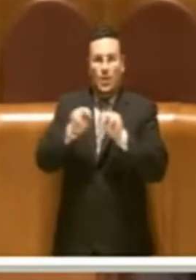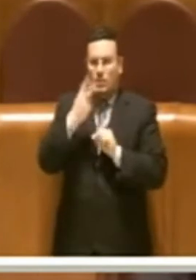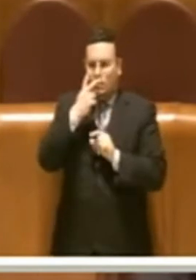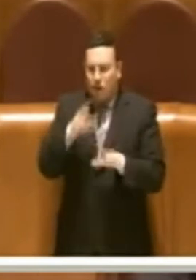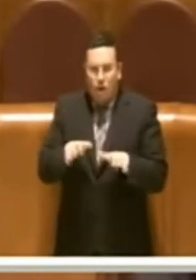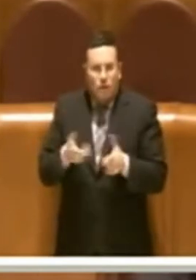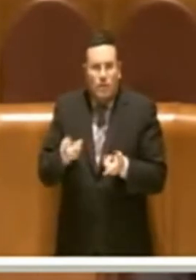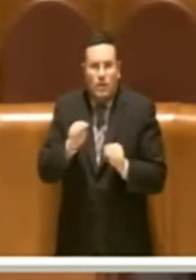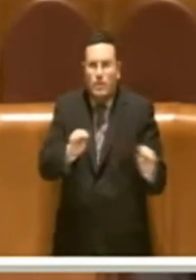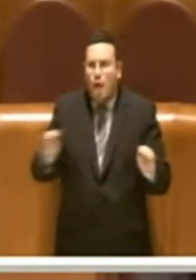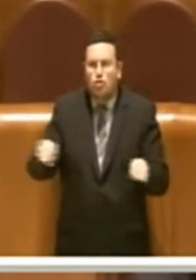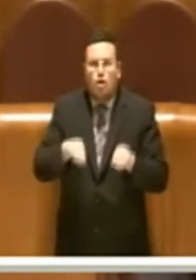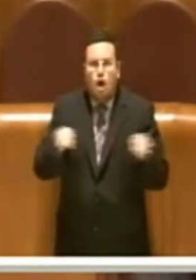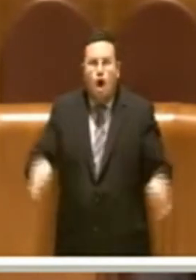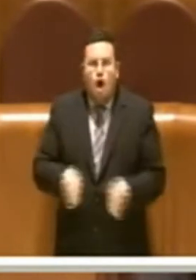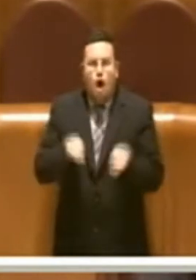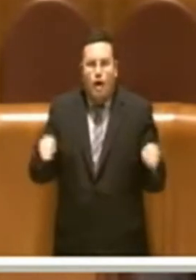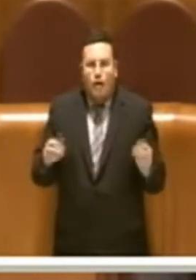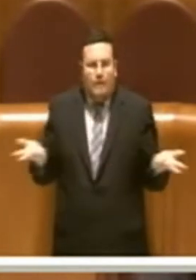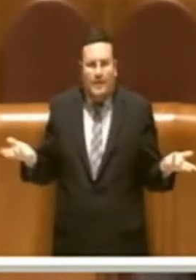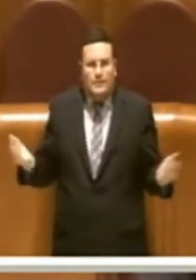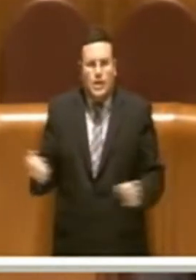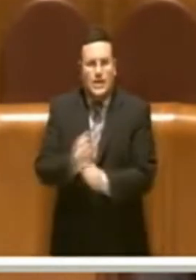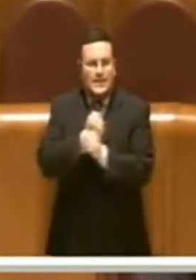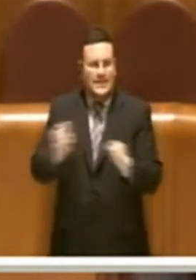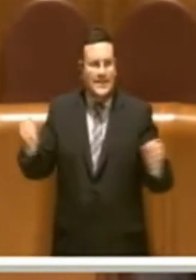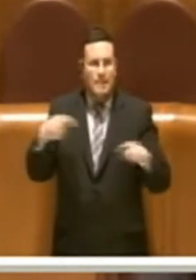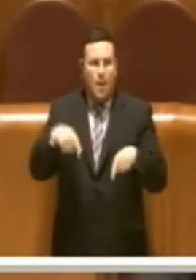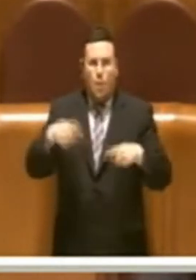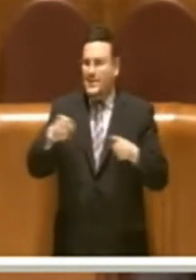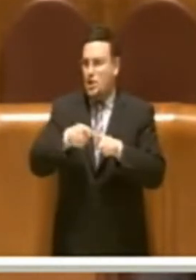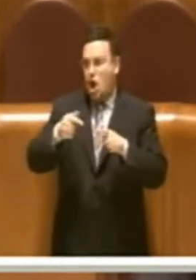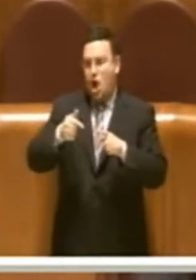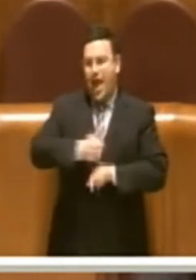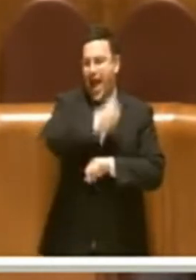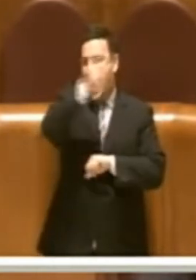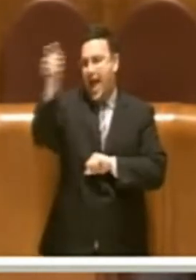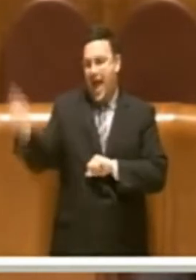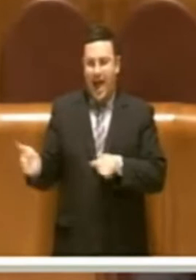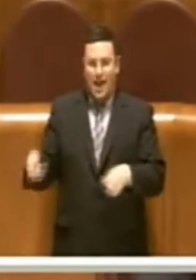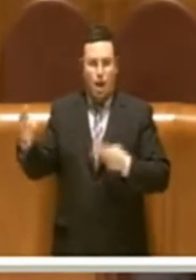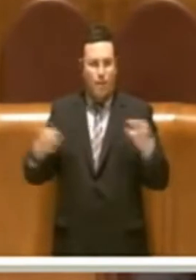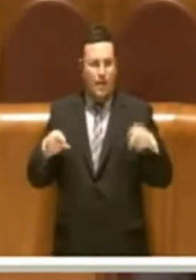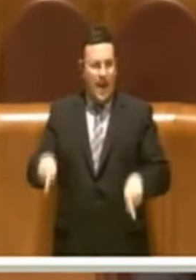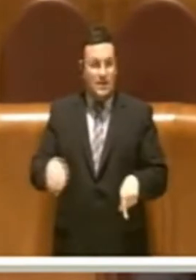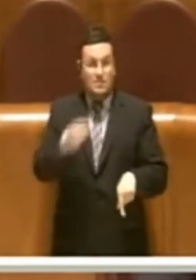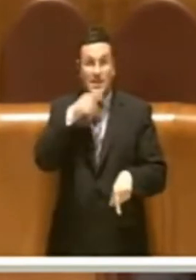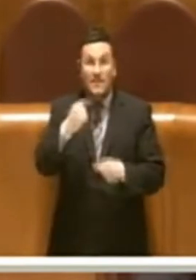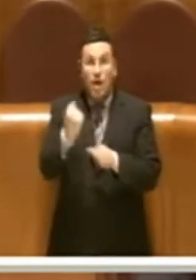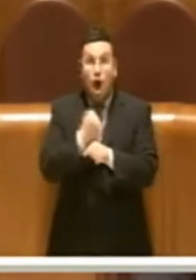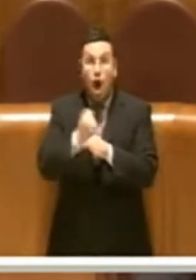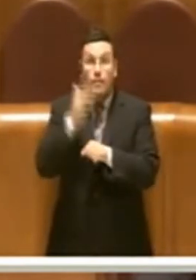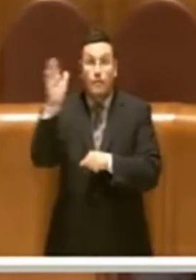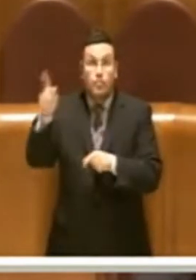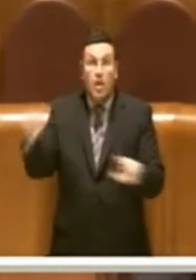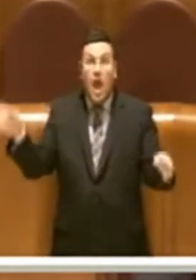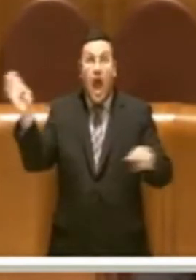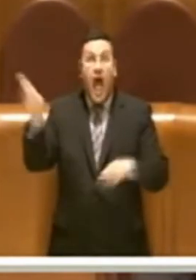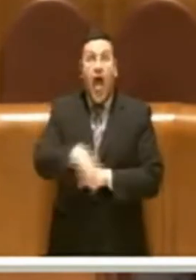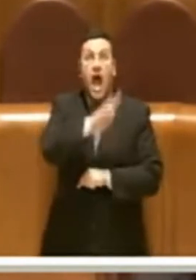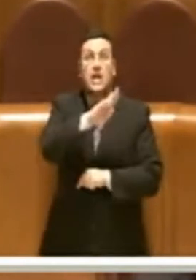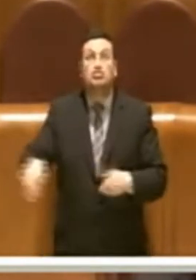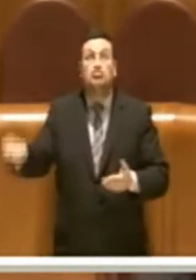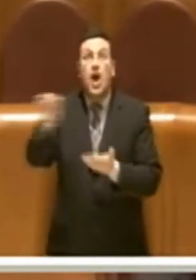trovano ricollocazione nell'ambito di questo esercizio, ma ovviamente non significa che queste opere non verranno realizzate e troveranno sicuramente